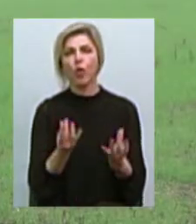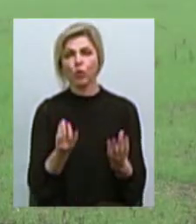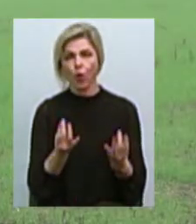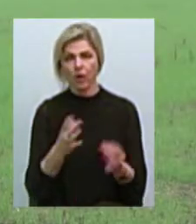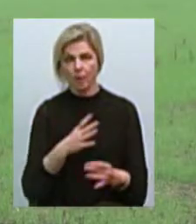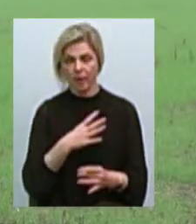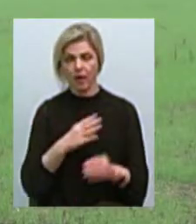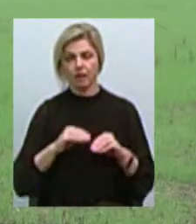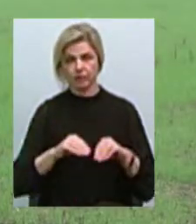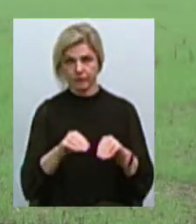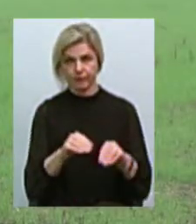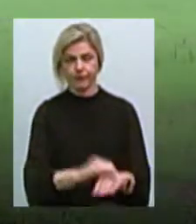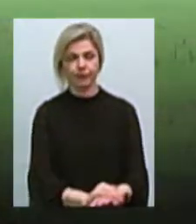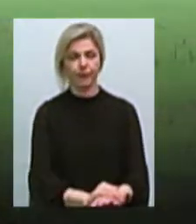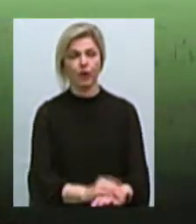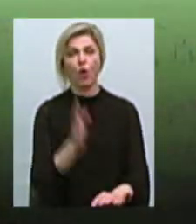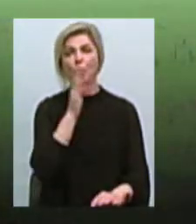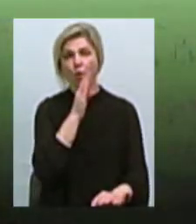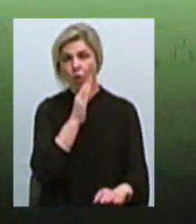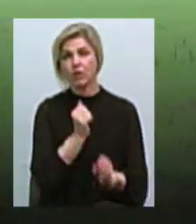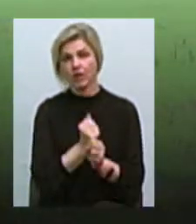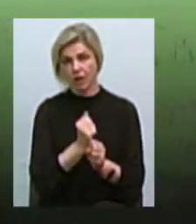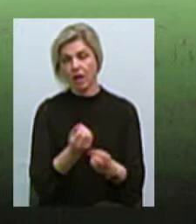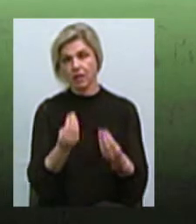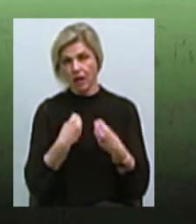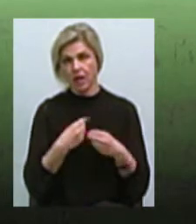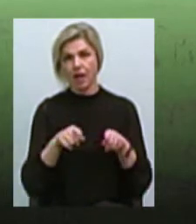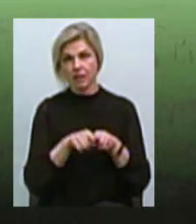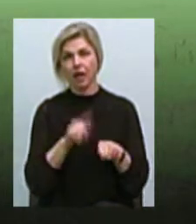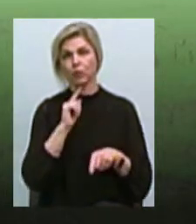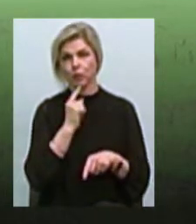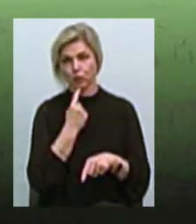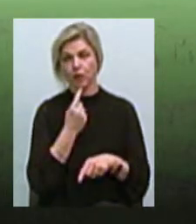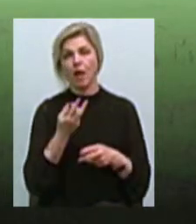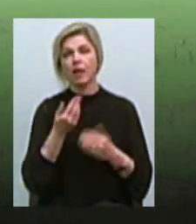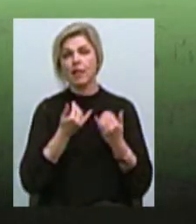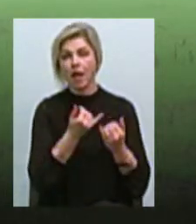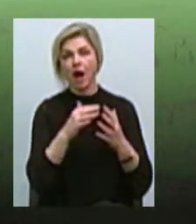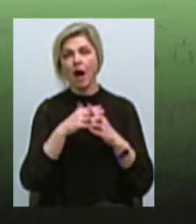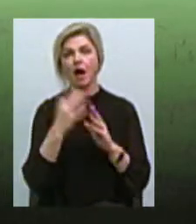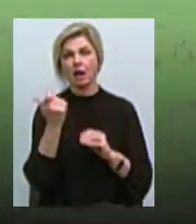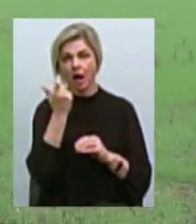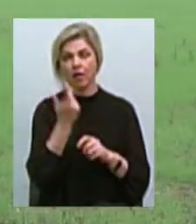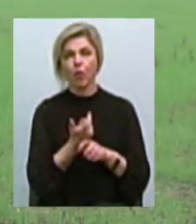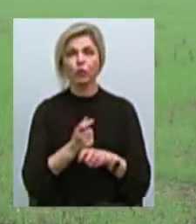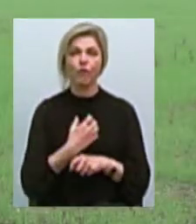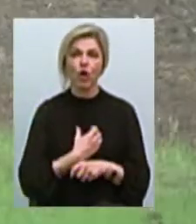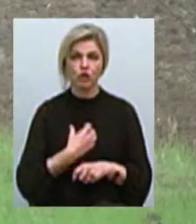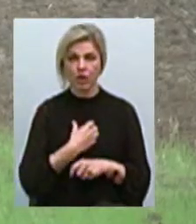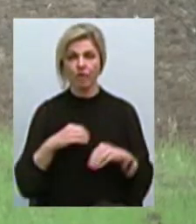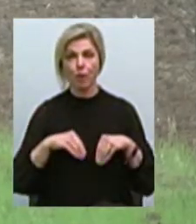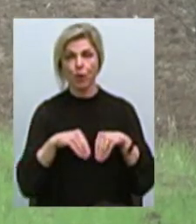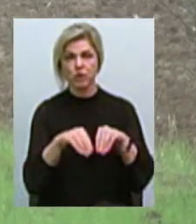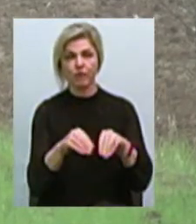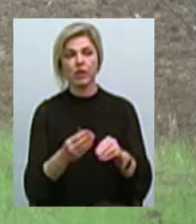Погода нам і робить ці труднощі, тому що для аграрів дуже важливо в посівну отримати сходи,